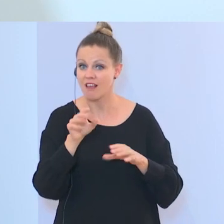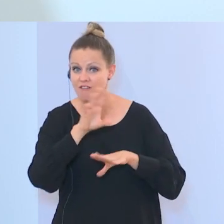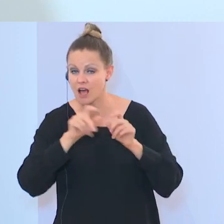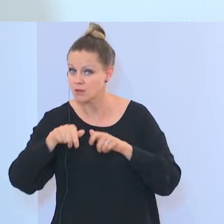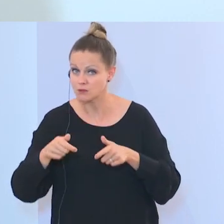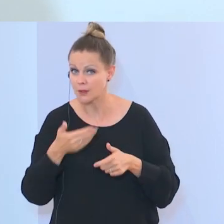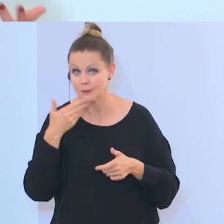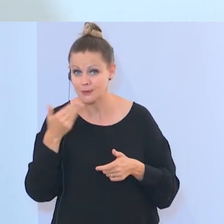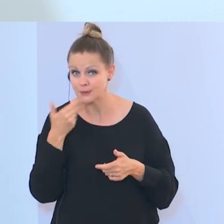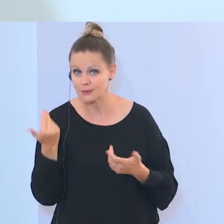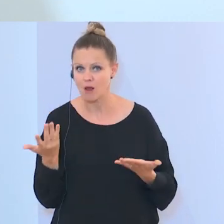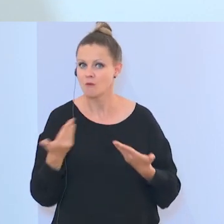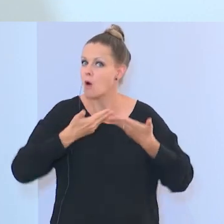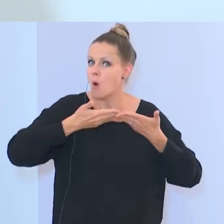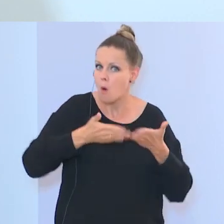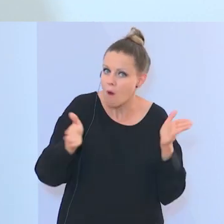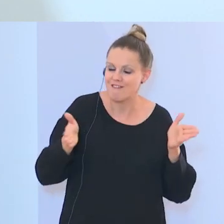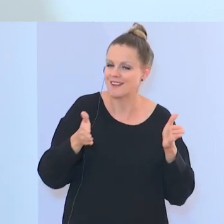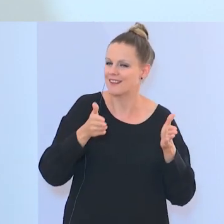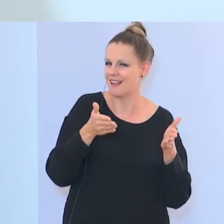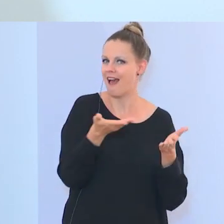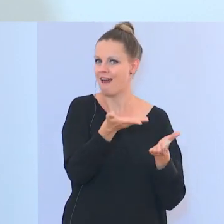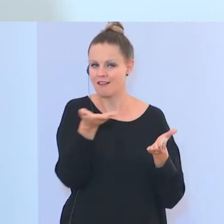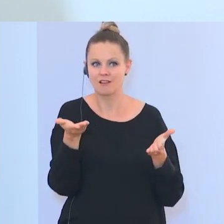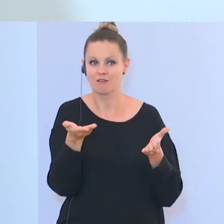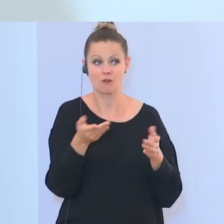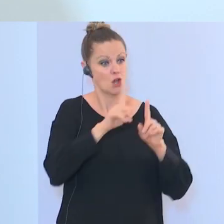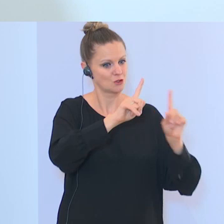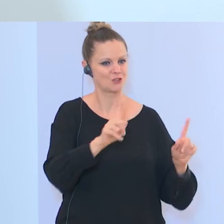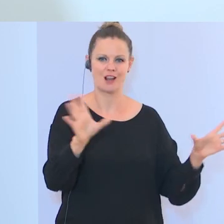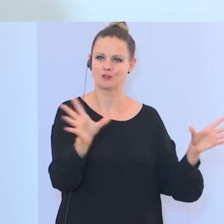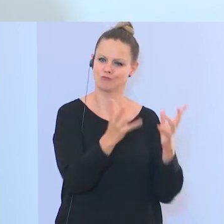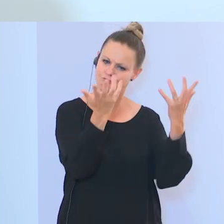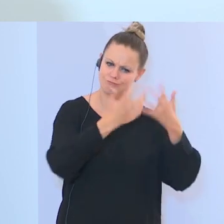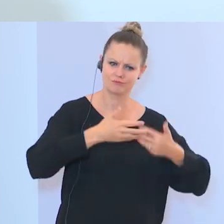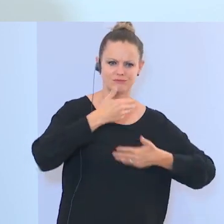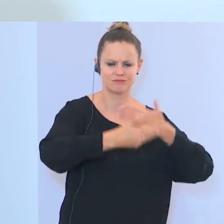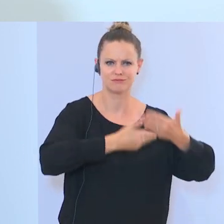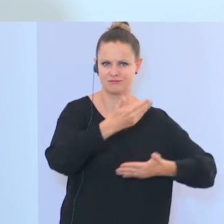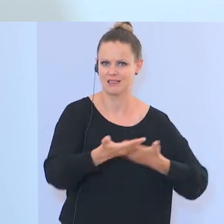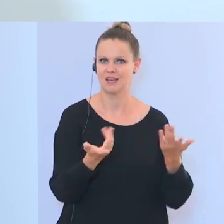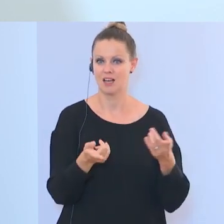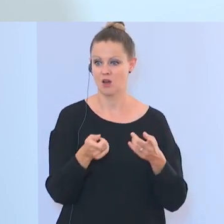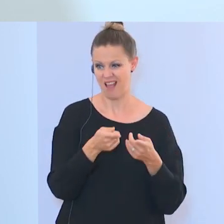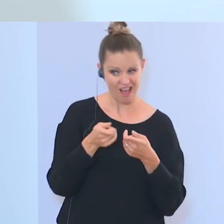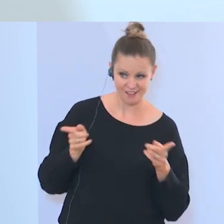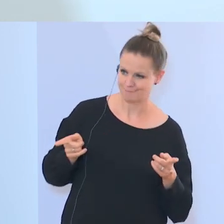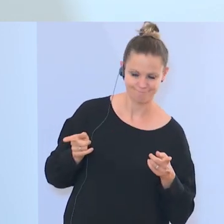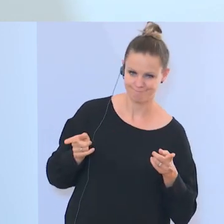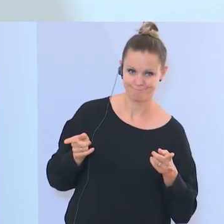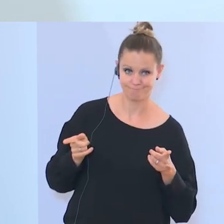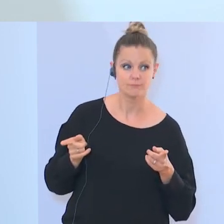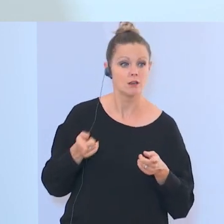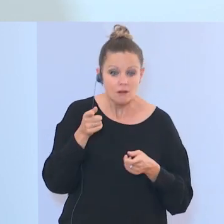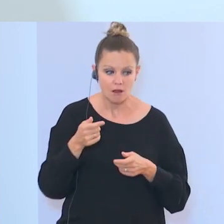kann die Öffentlichkeit die unterschiedlichen Stellen zusammenarbeiten und wo sollte kein Steuergeld auch in solche Vereine